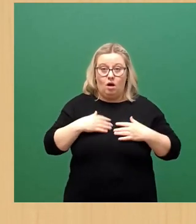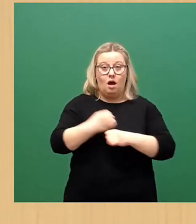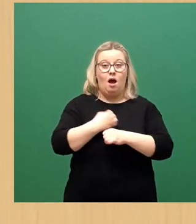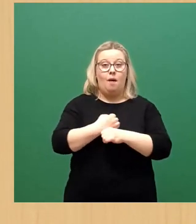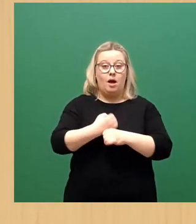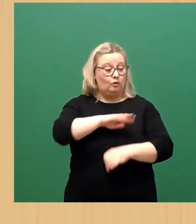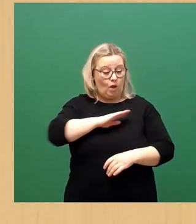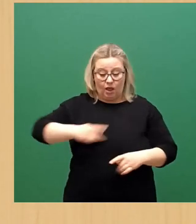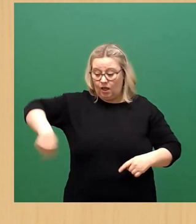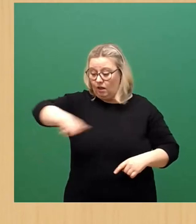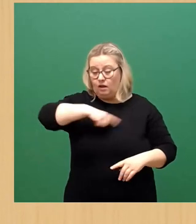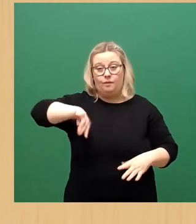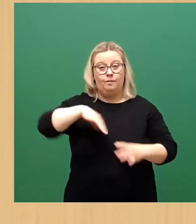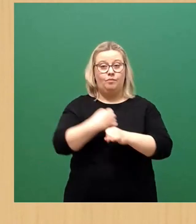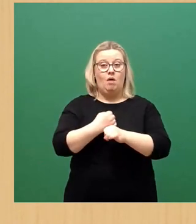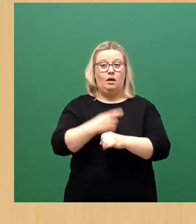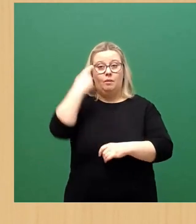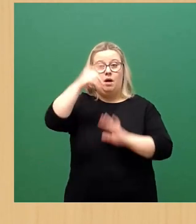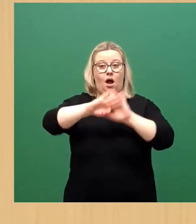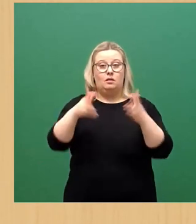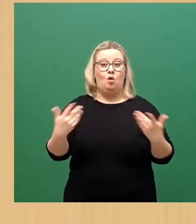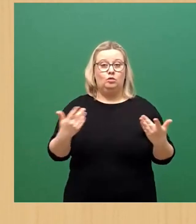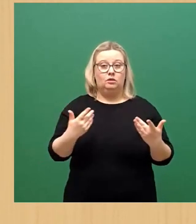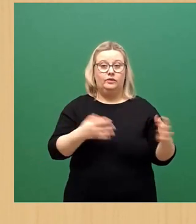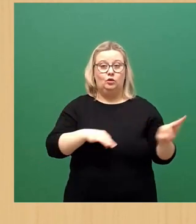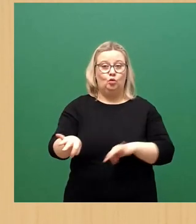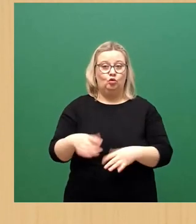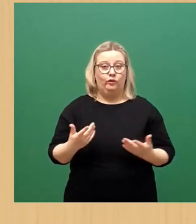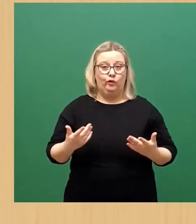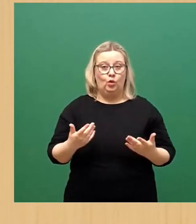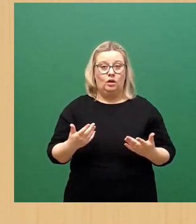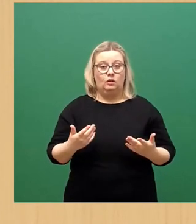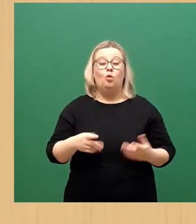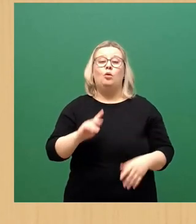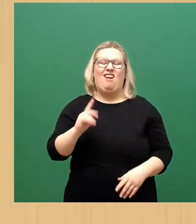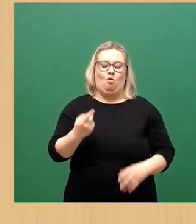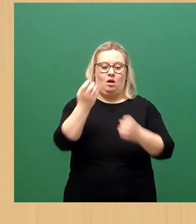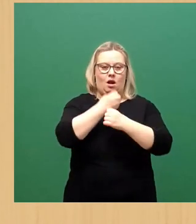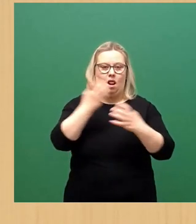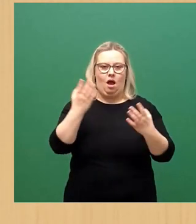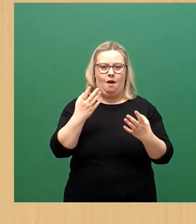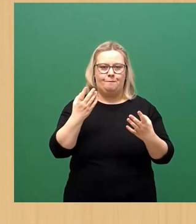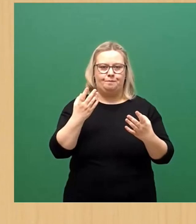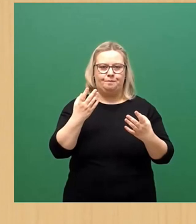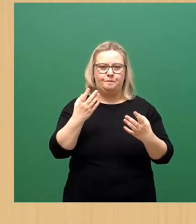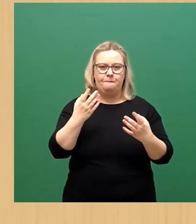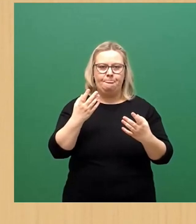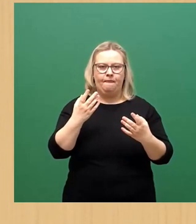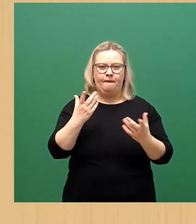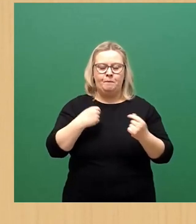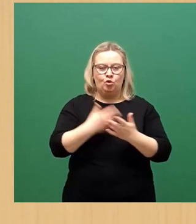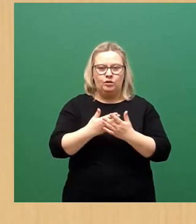Kollegen im Rathaus zu verdanken gewesen. Und auch, wie die Orte der